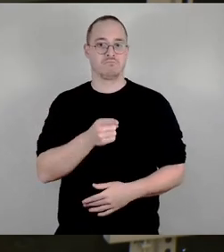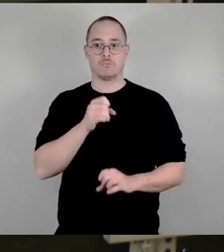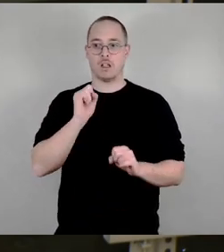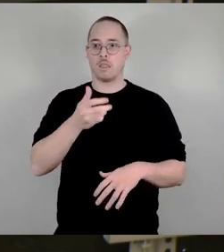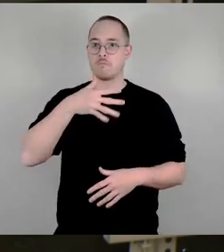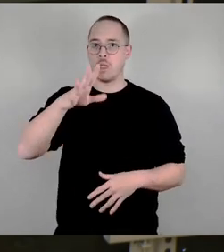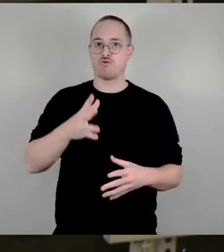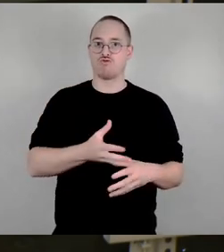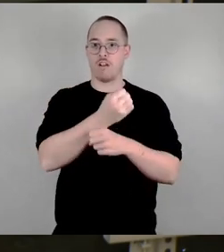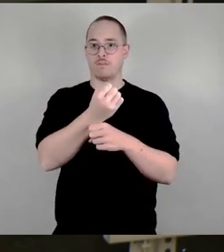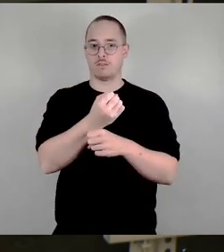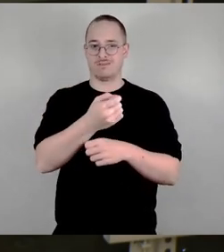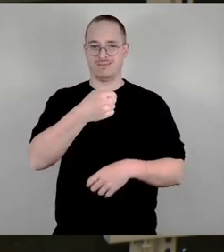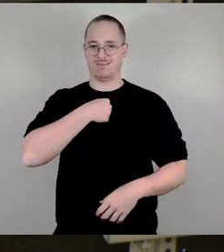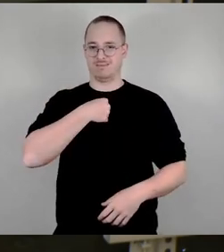wir.